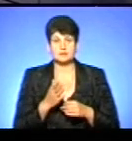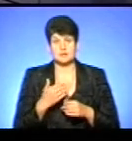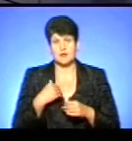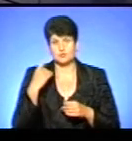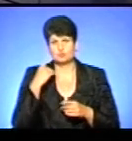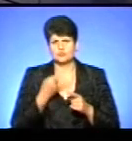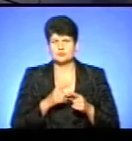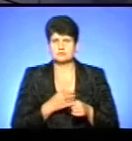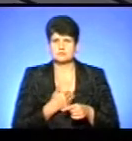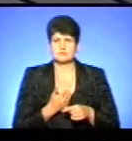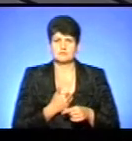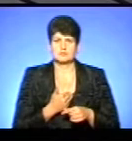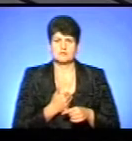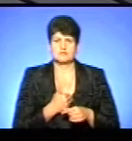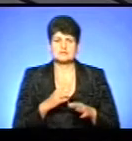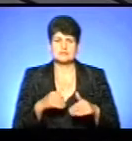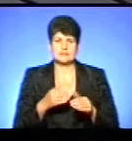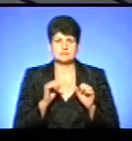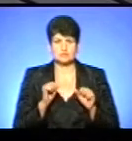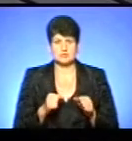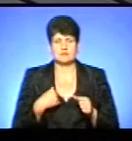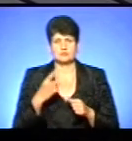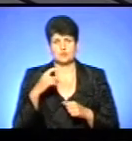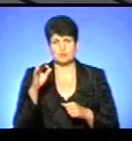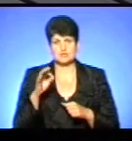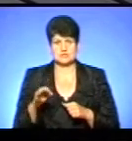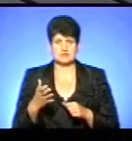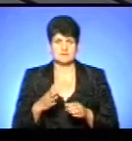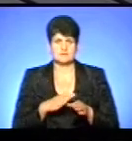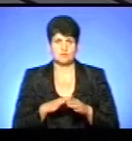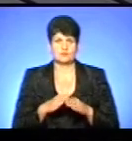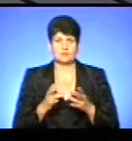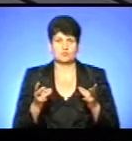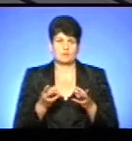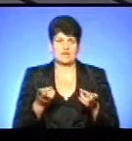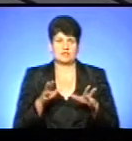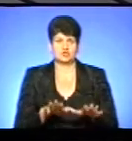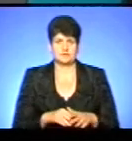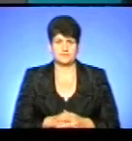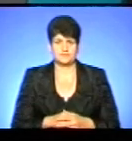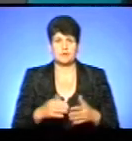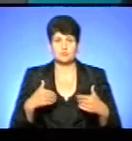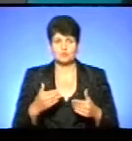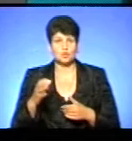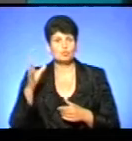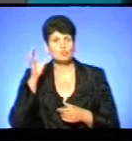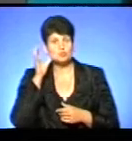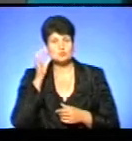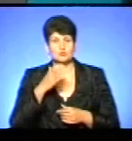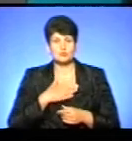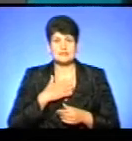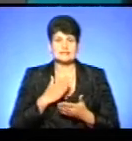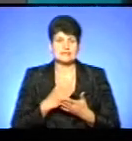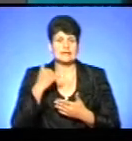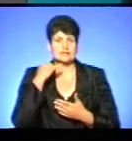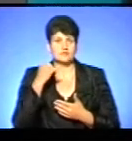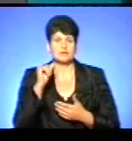ця мотивація, яка дасть можливість нам 100% заповнити ту потребу, яка залишилася. Я пропоную зараз послухати. В нас є телефоном